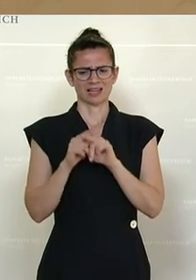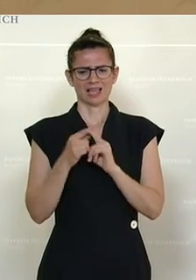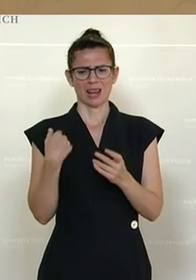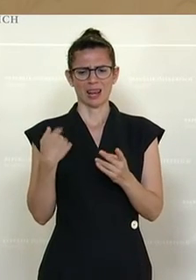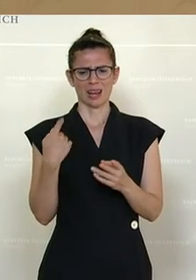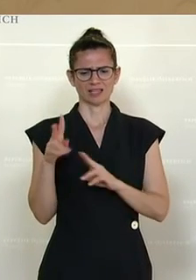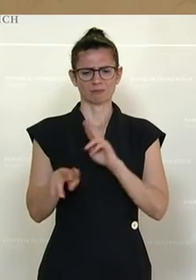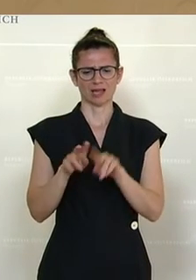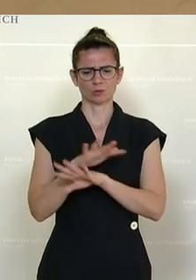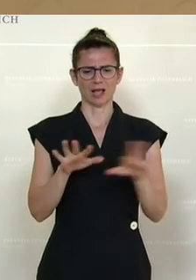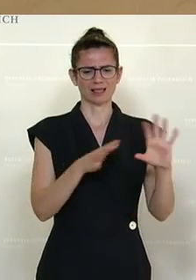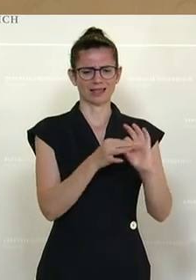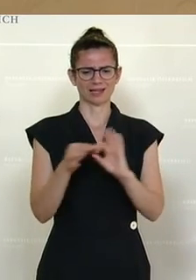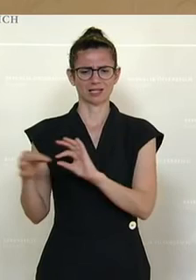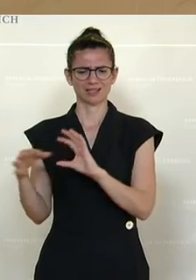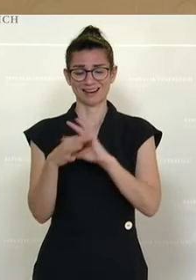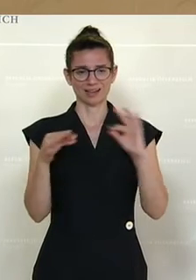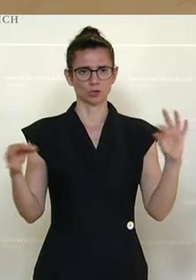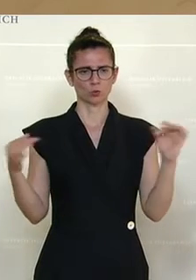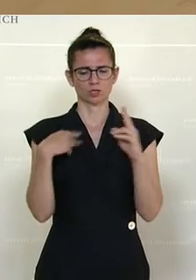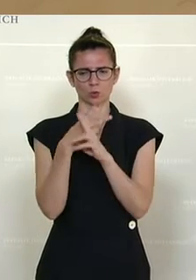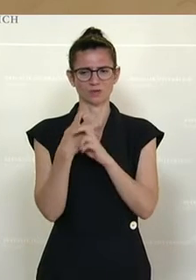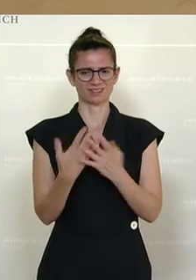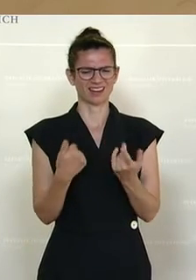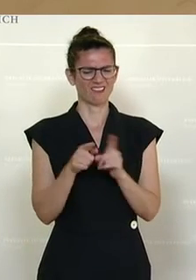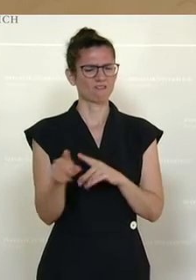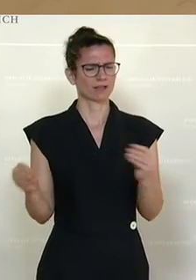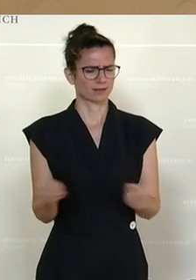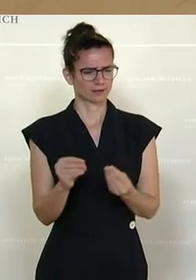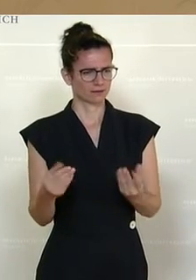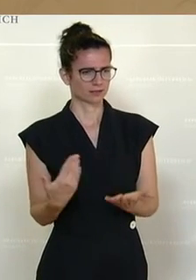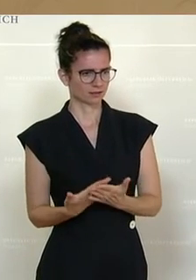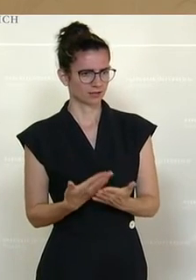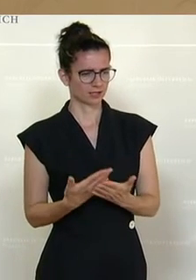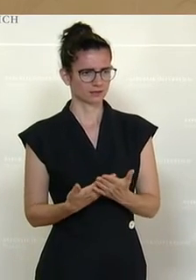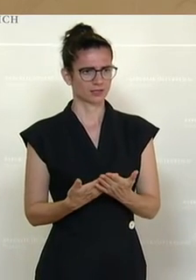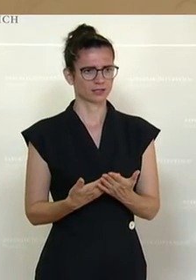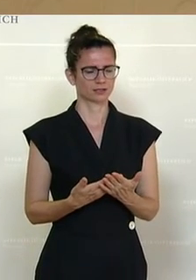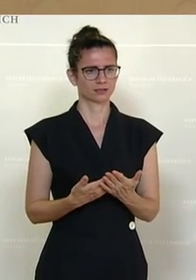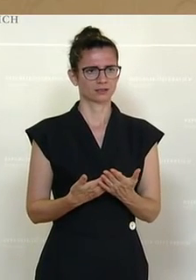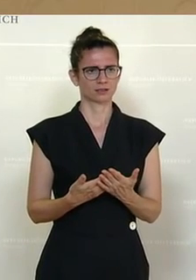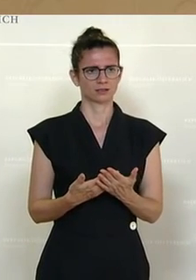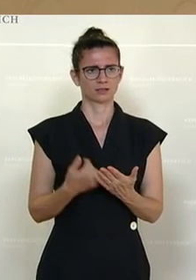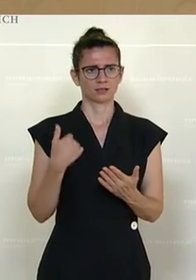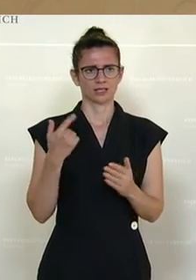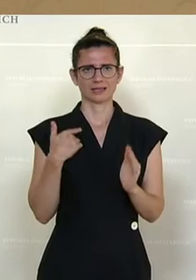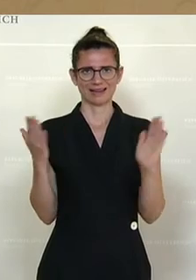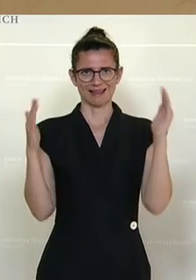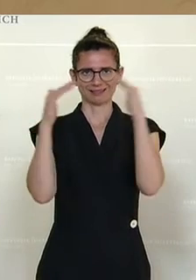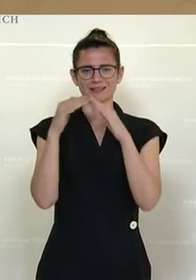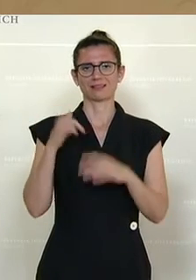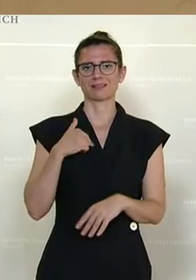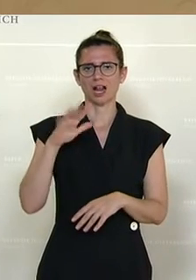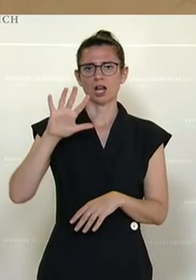in Österreich geht. Und ich bin hier beim Herrn Kardinal Schönborn,